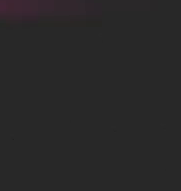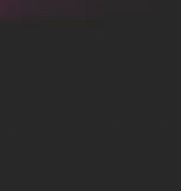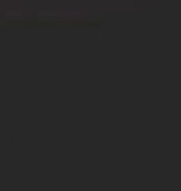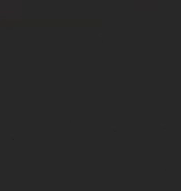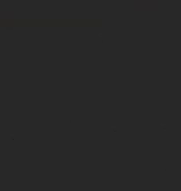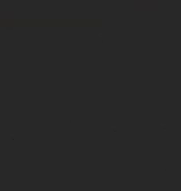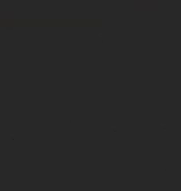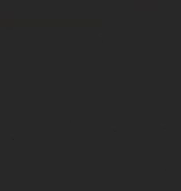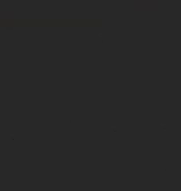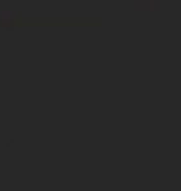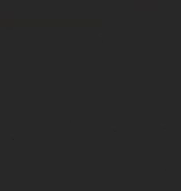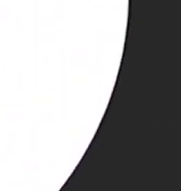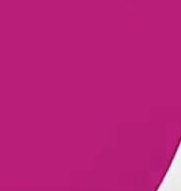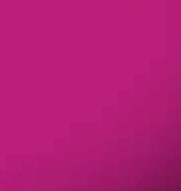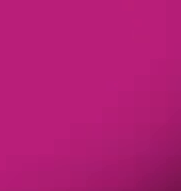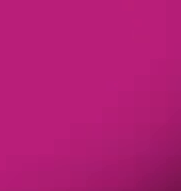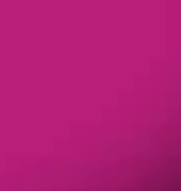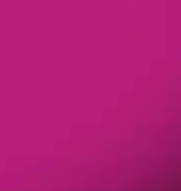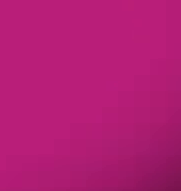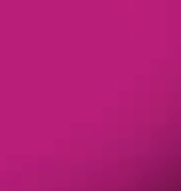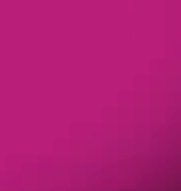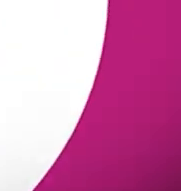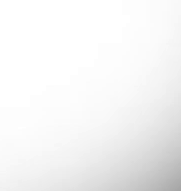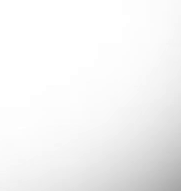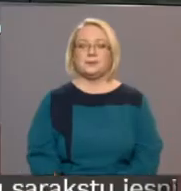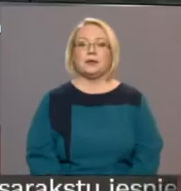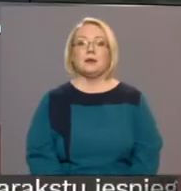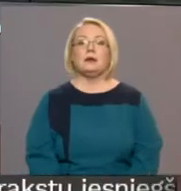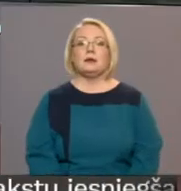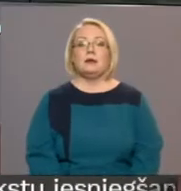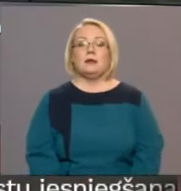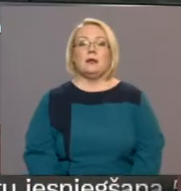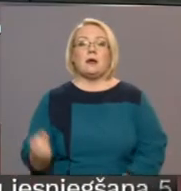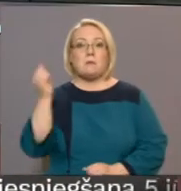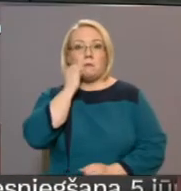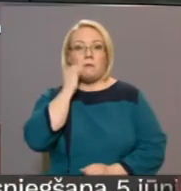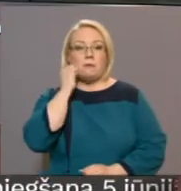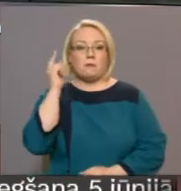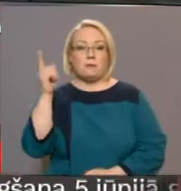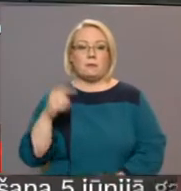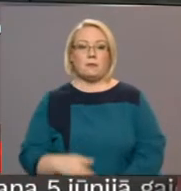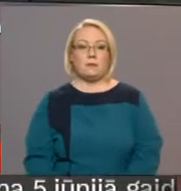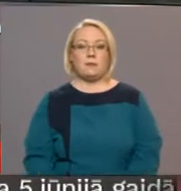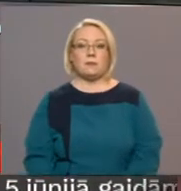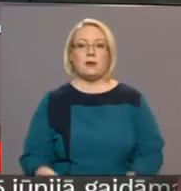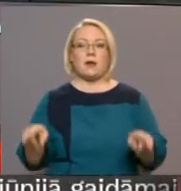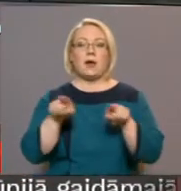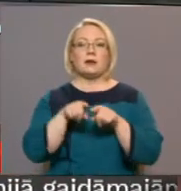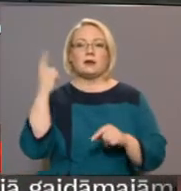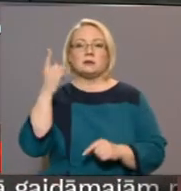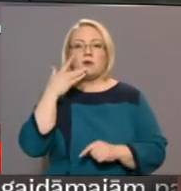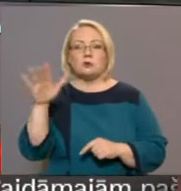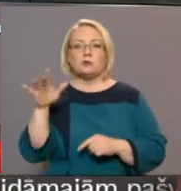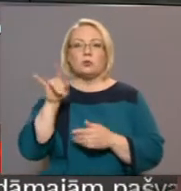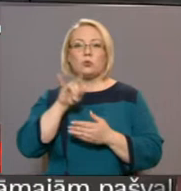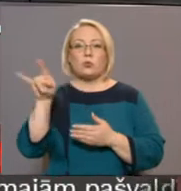Re! Viss ēters ir te! Bauskā re! Arī Salkrastos un